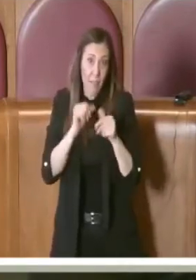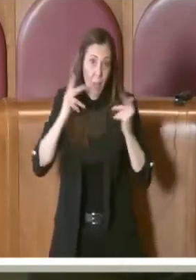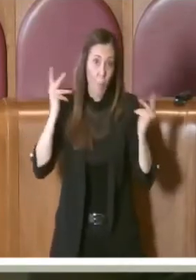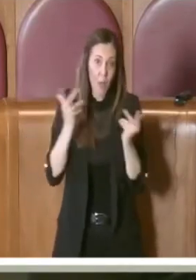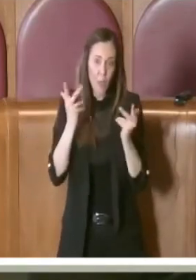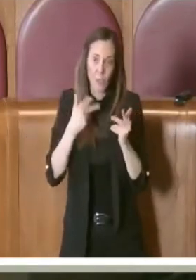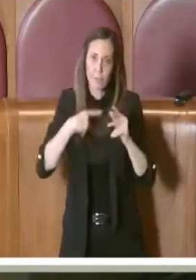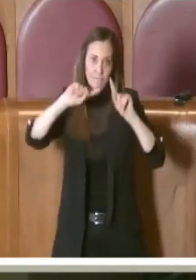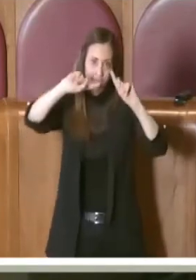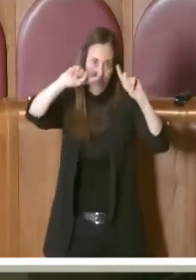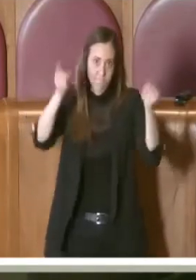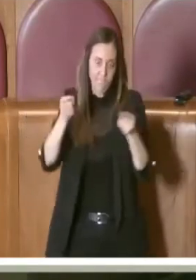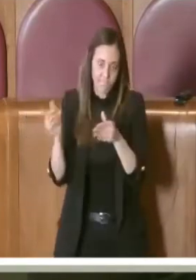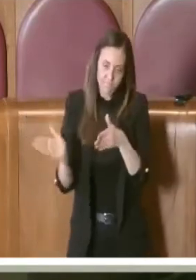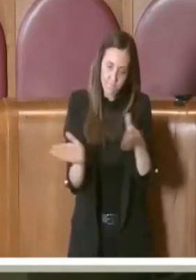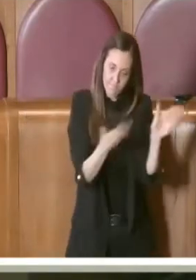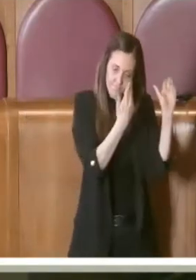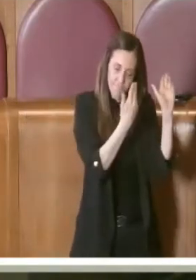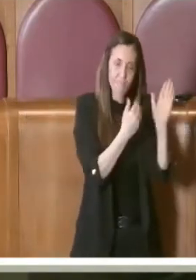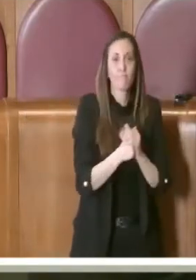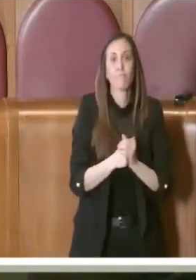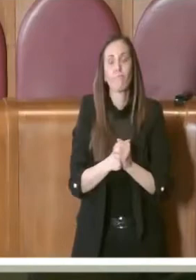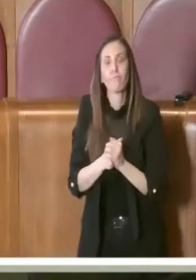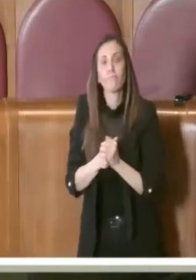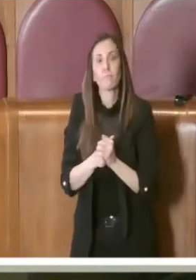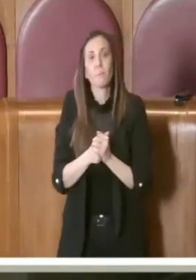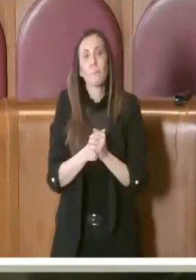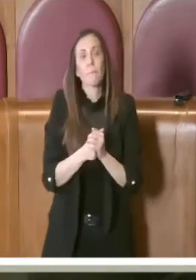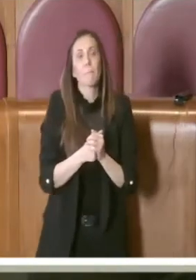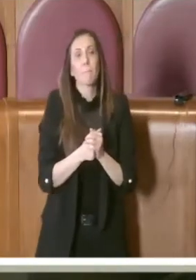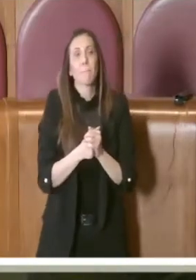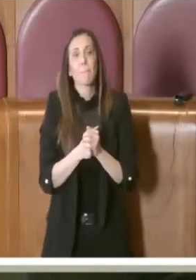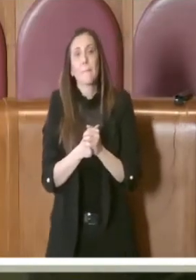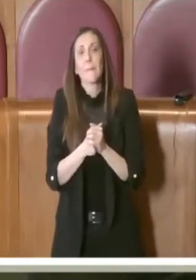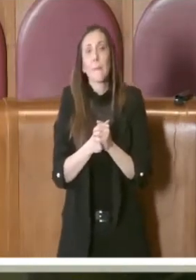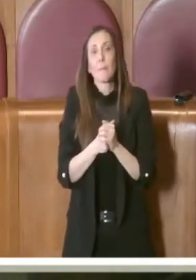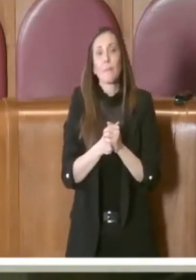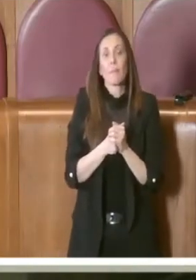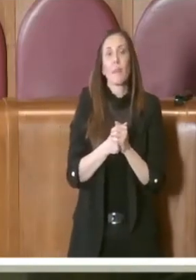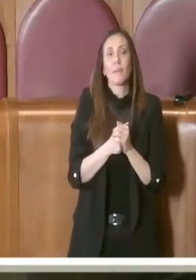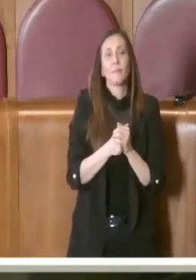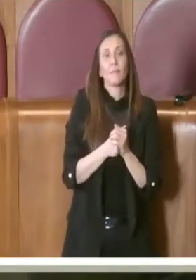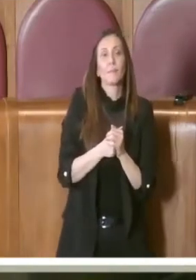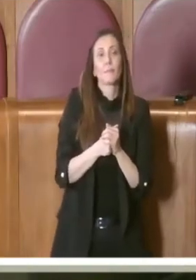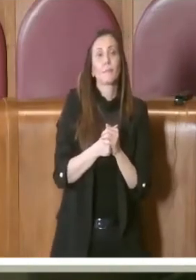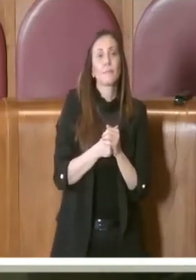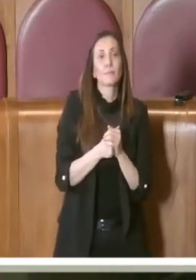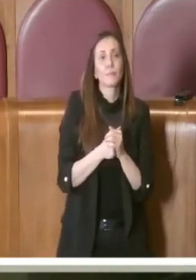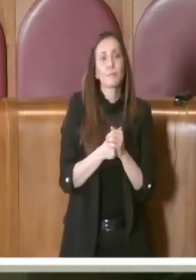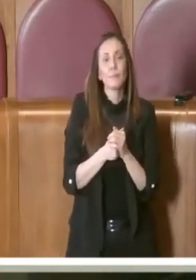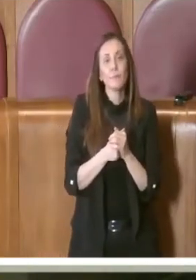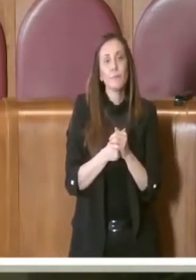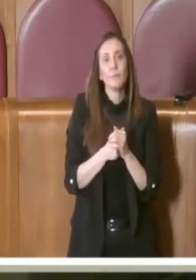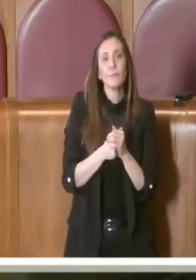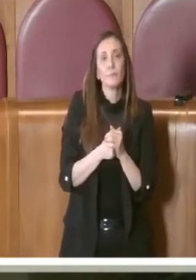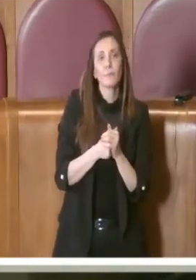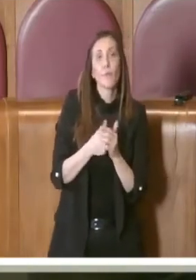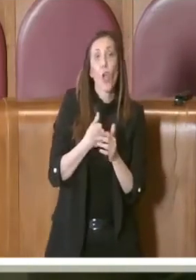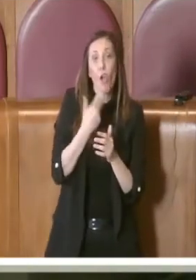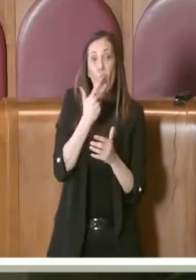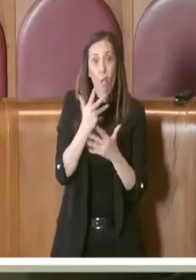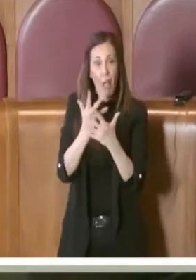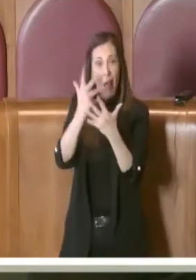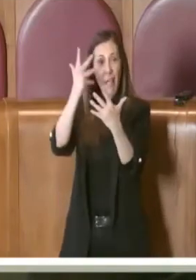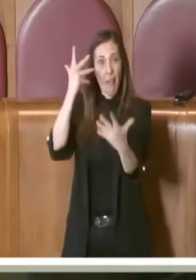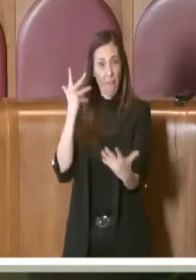parentesi, l'off topic, come si dice in rete. Quello che voglio sottolineare